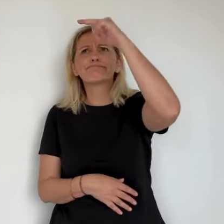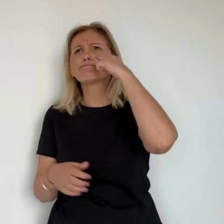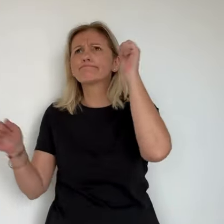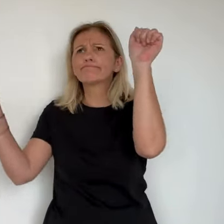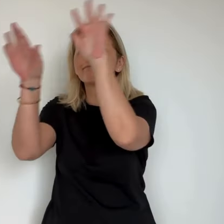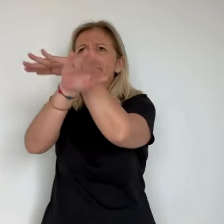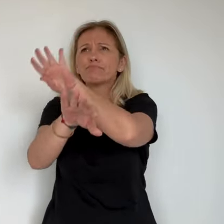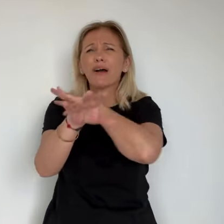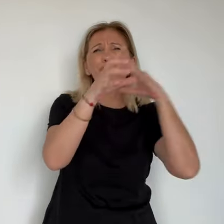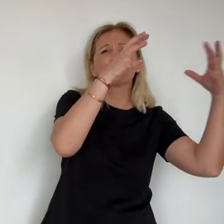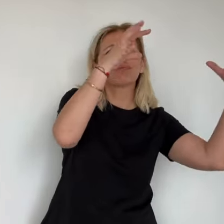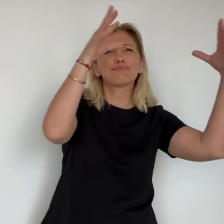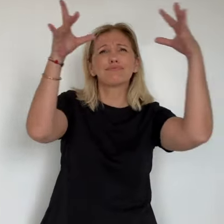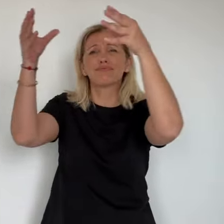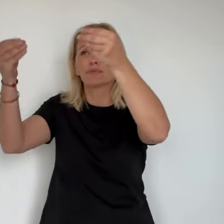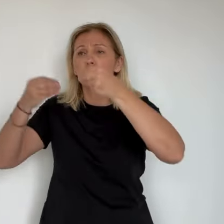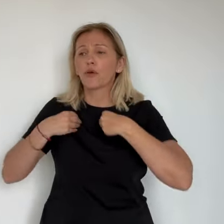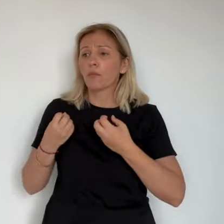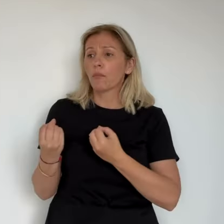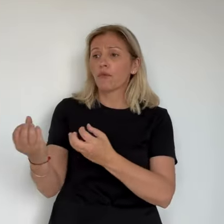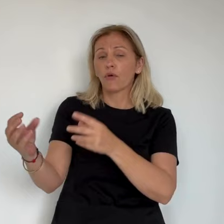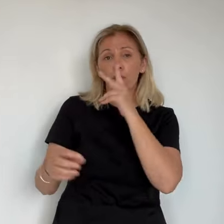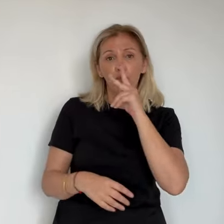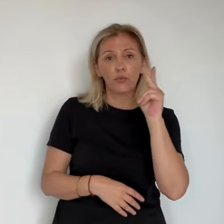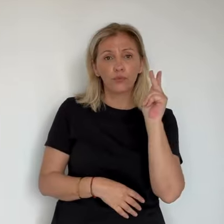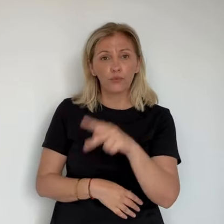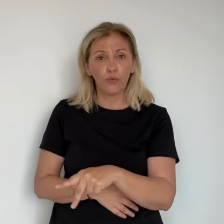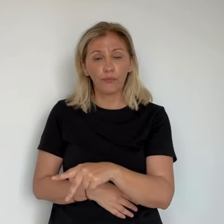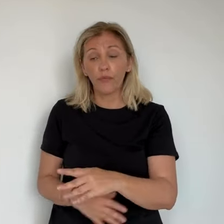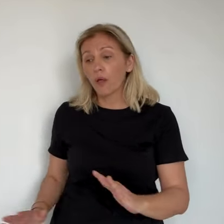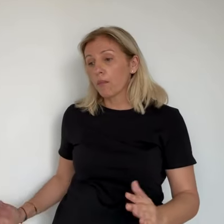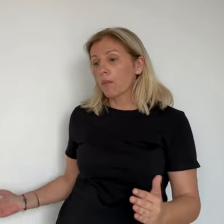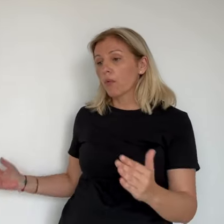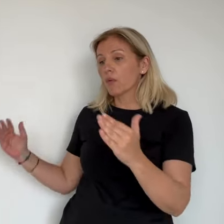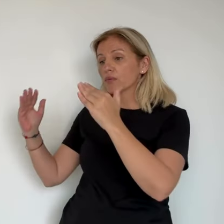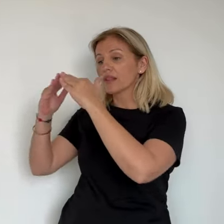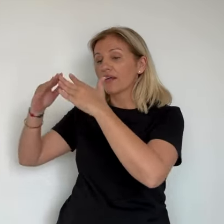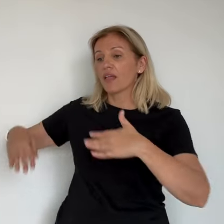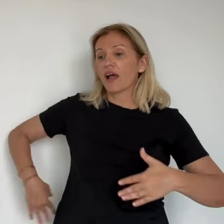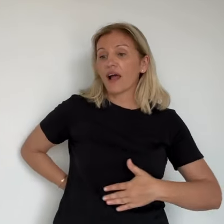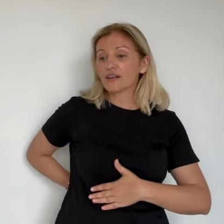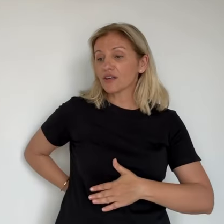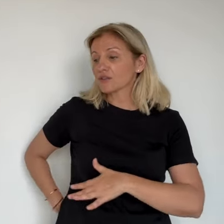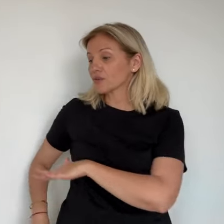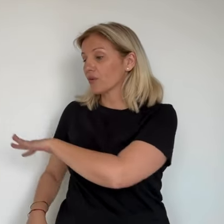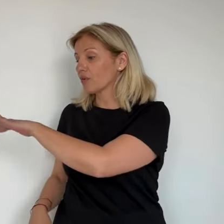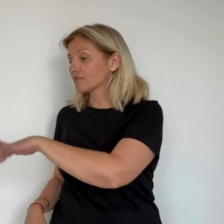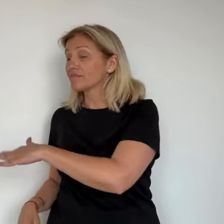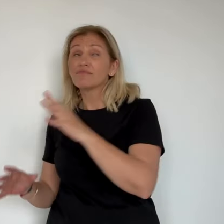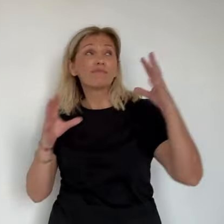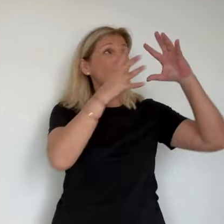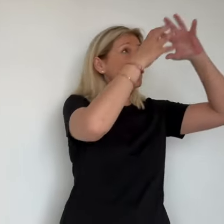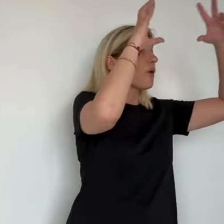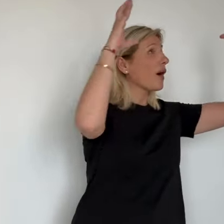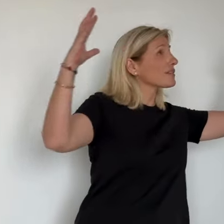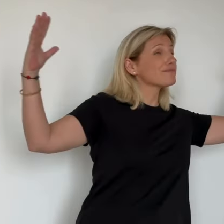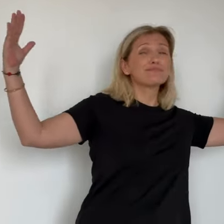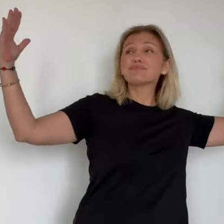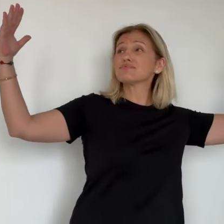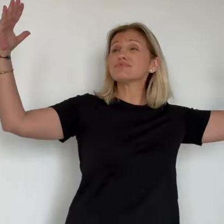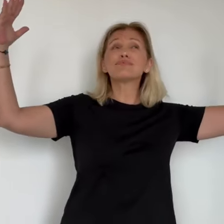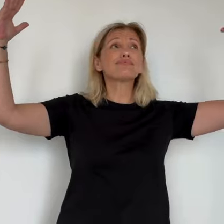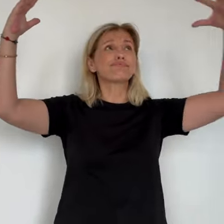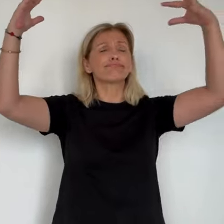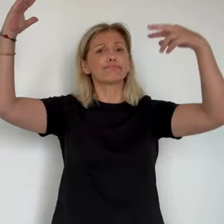Le ciel corse encore voilé ce matin. On aperçoit à peine cet avion qui décolle d'Ajaccio. Une pollution en particule